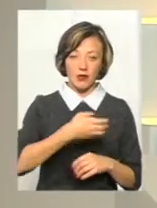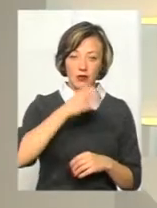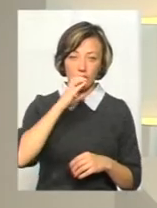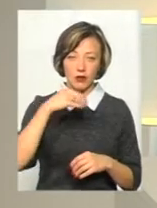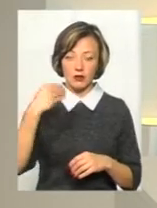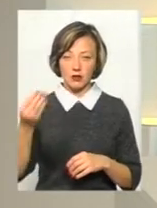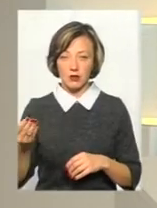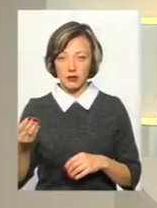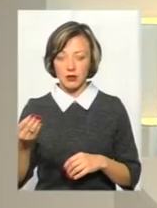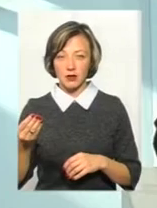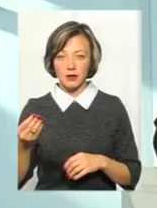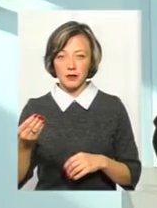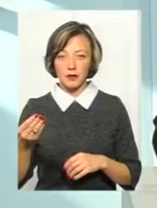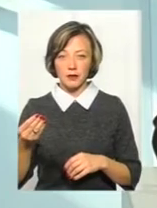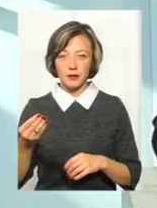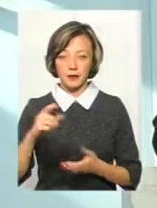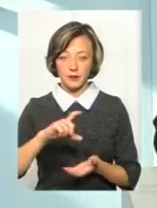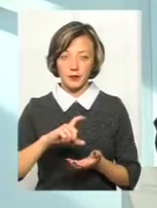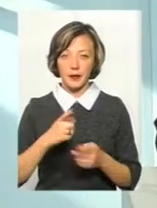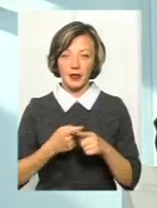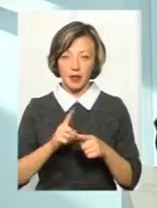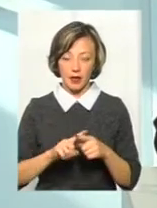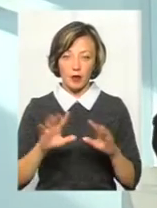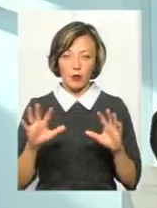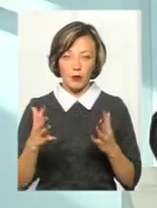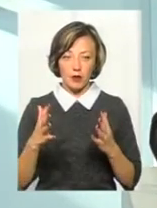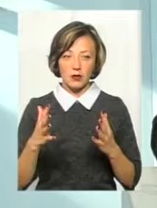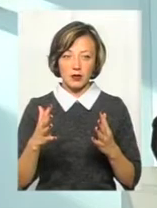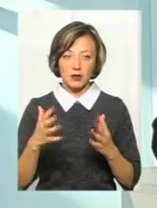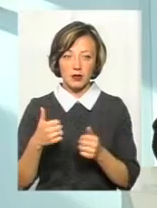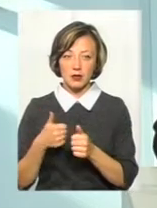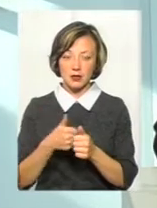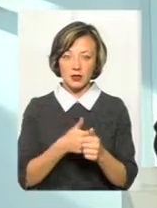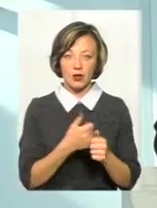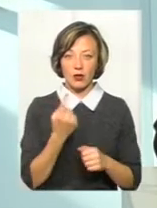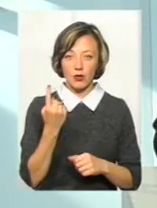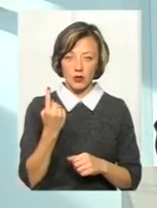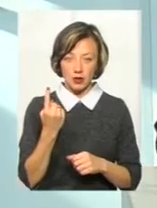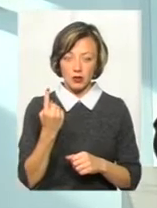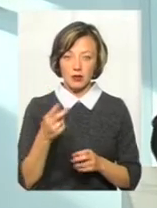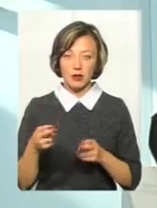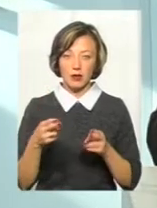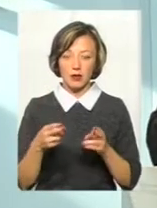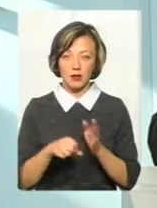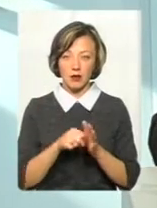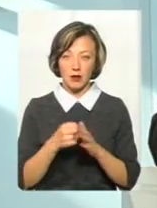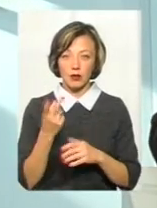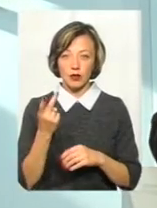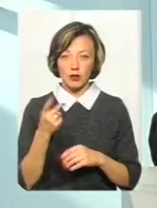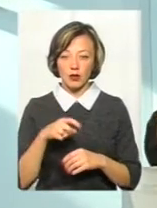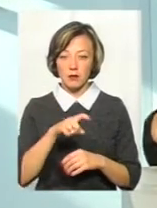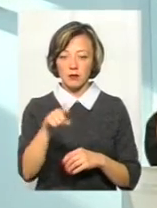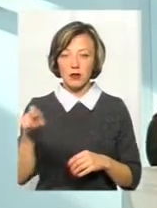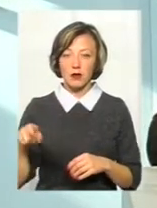шклянку води, в цей момент за ним йде один з домисників, а другий бігає